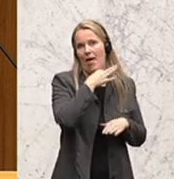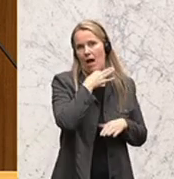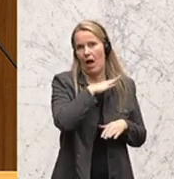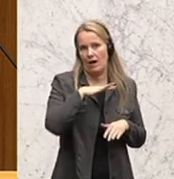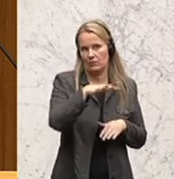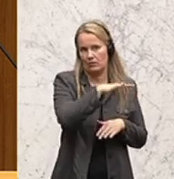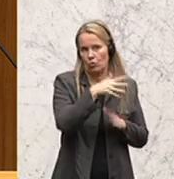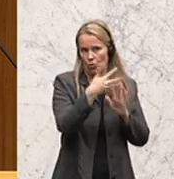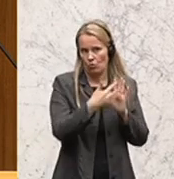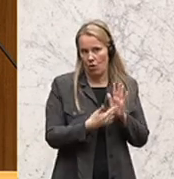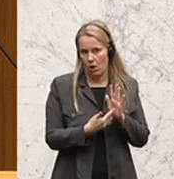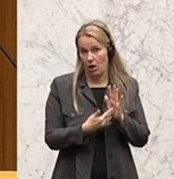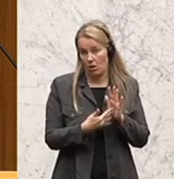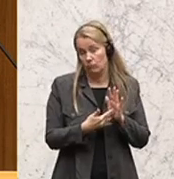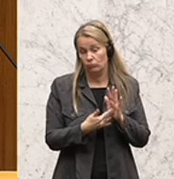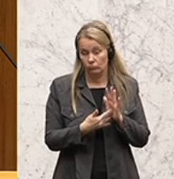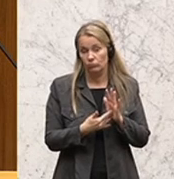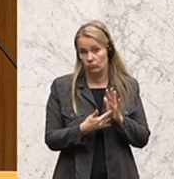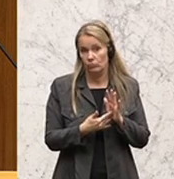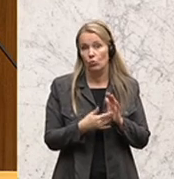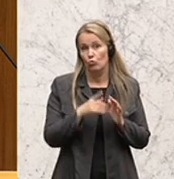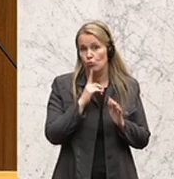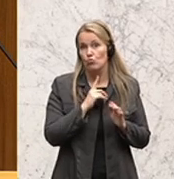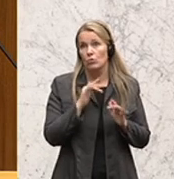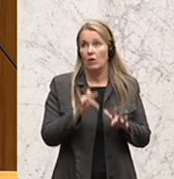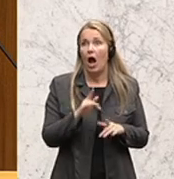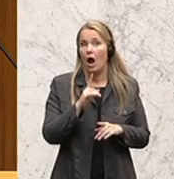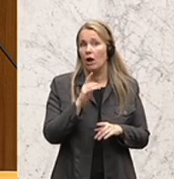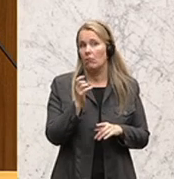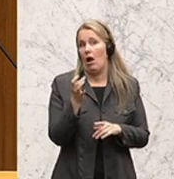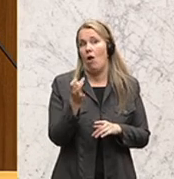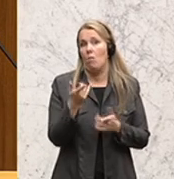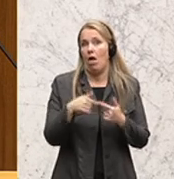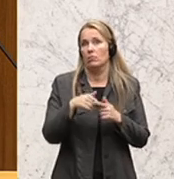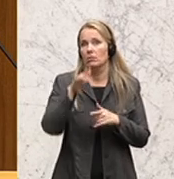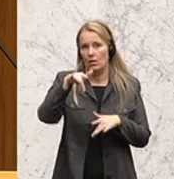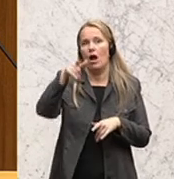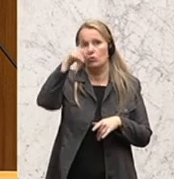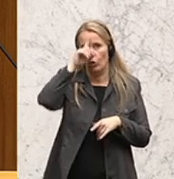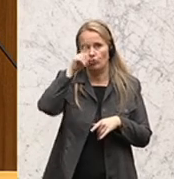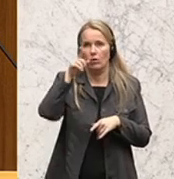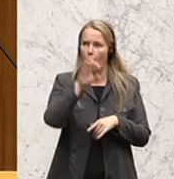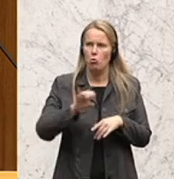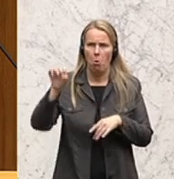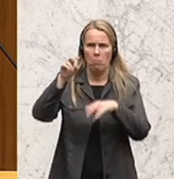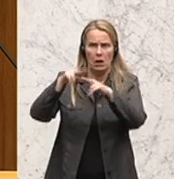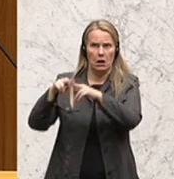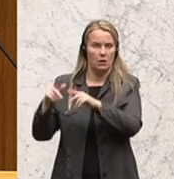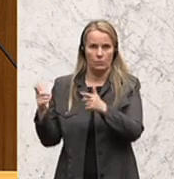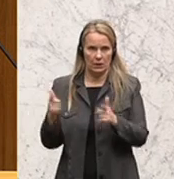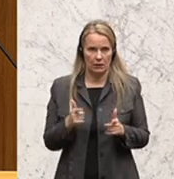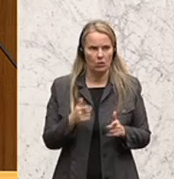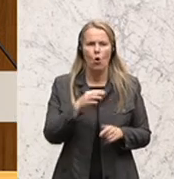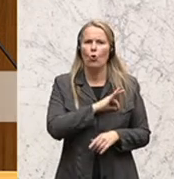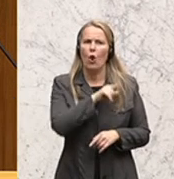Und wie gesagt, das ist nur in ganz wenigen Ländern in Europa, vornehmlich in Deutschland, der Fall. Zum Kollegen Lugar